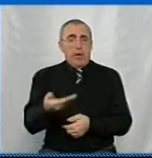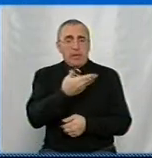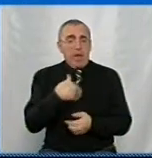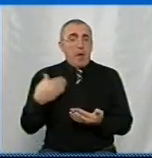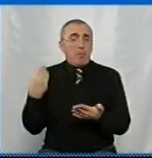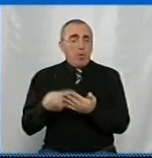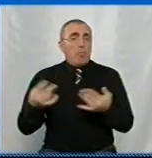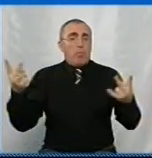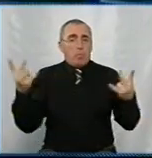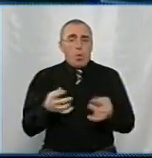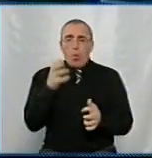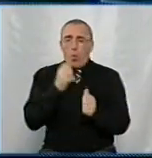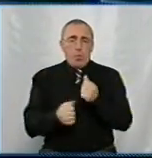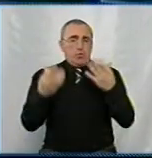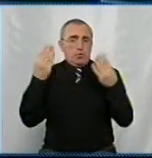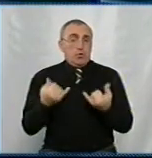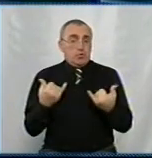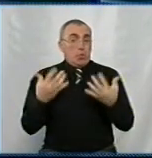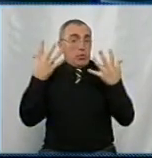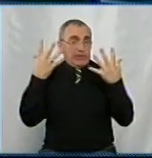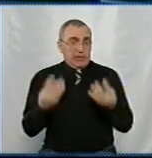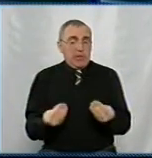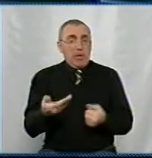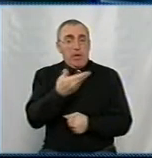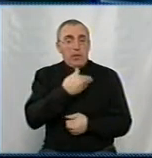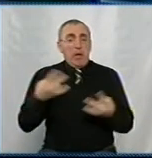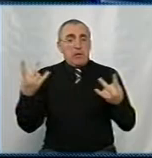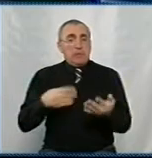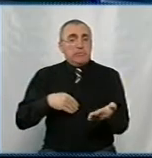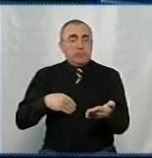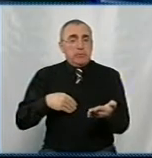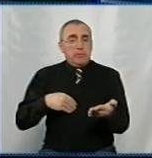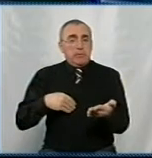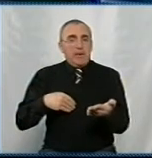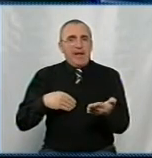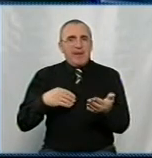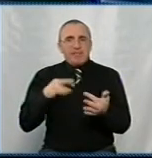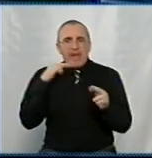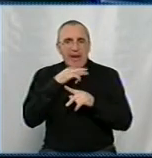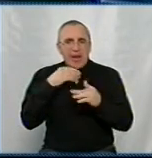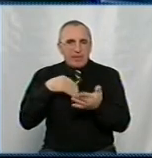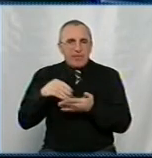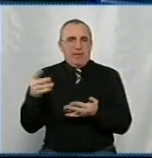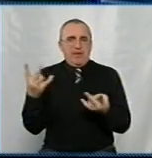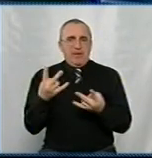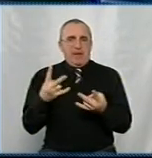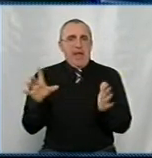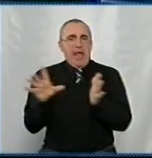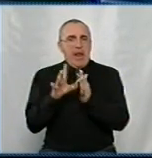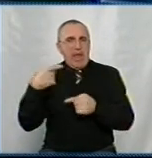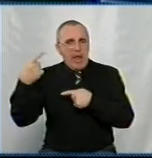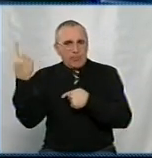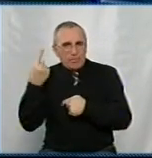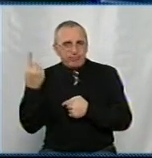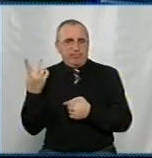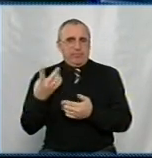ці гроші потрібні кожного дня. На сьогоднішній день нам треба закупити реактиви, нам заплатити за електроенергію.